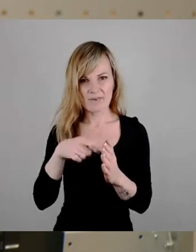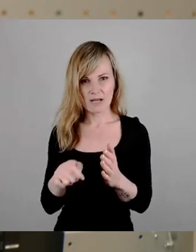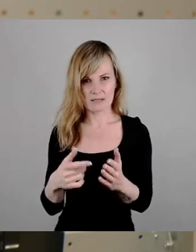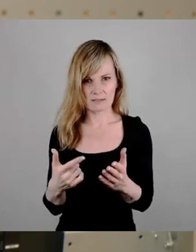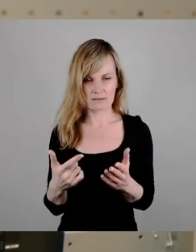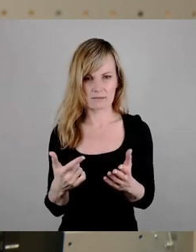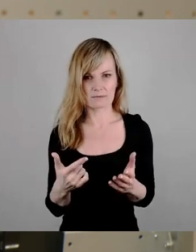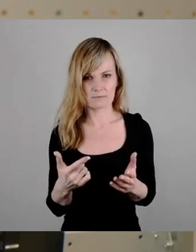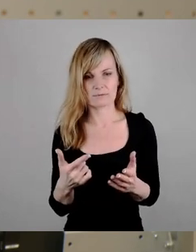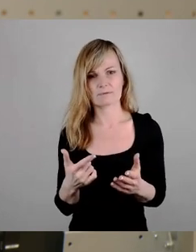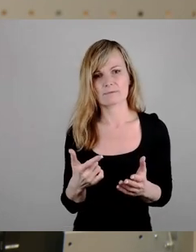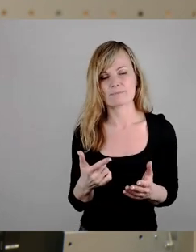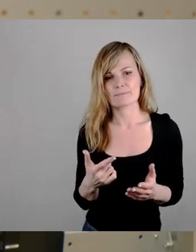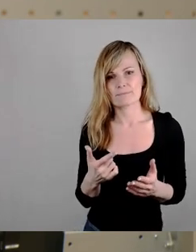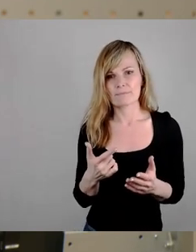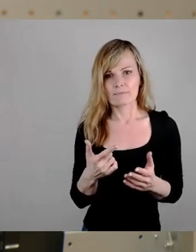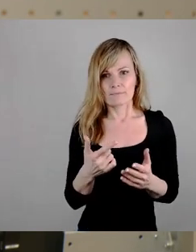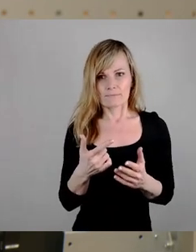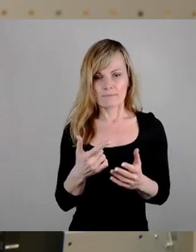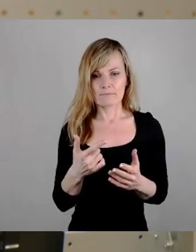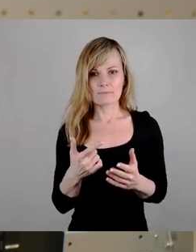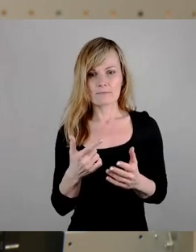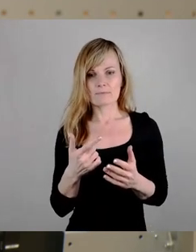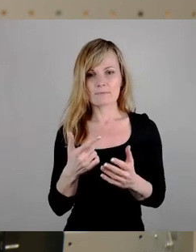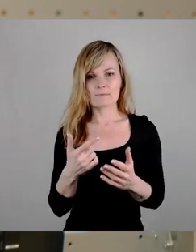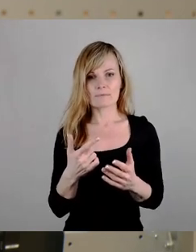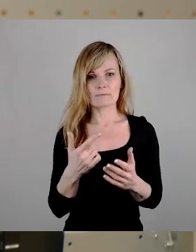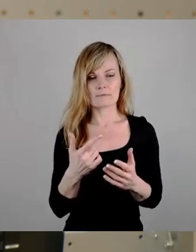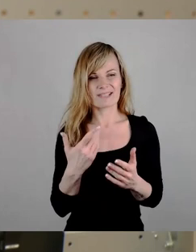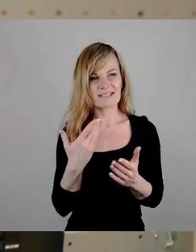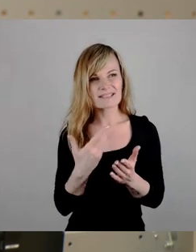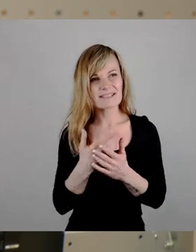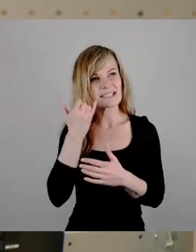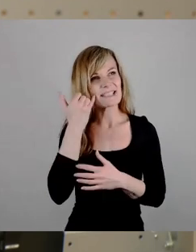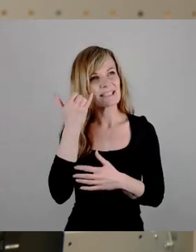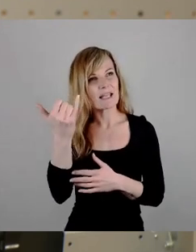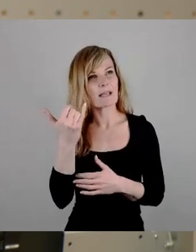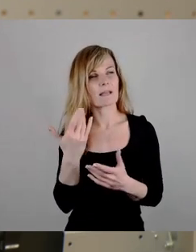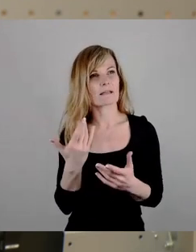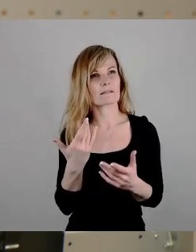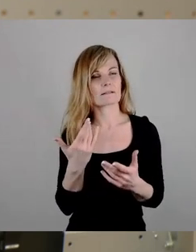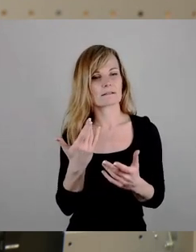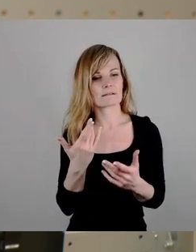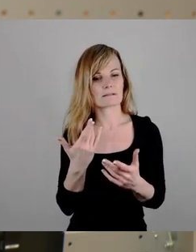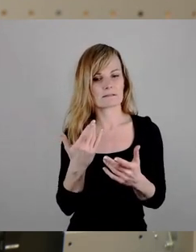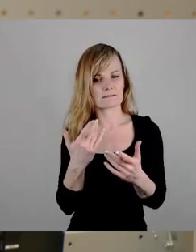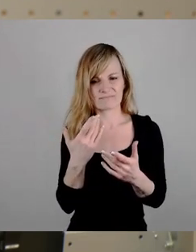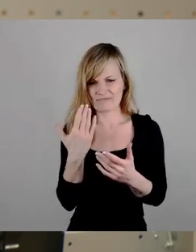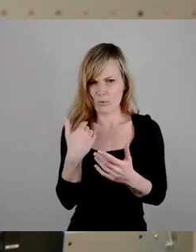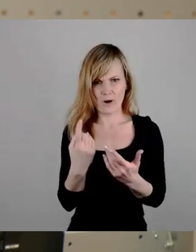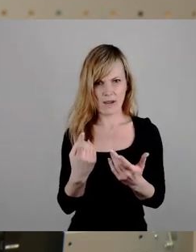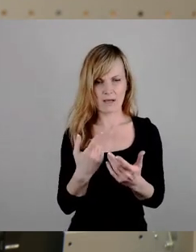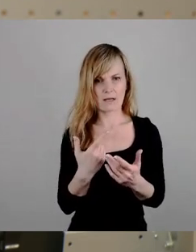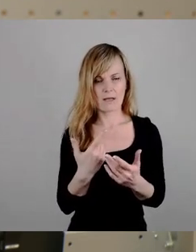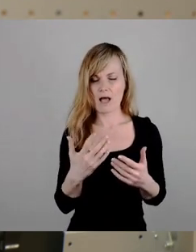das ist doch wirklich, auf die Idee muss man erst mal kommen. Ich möchte heute jetzt mich nicht aufregen, das hat dieses Thema